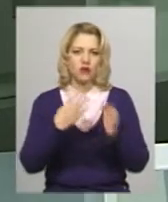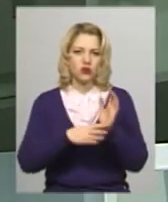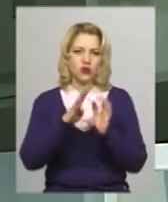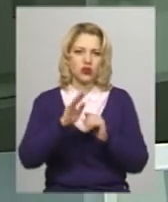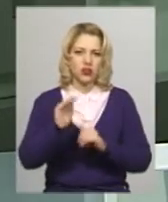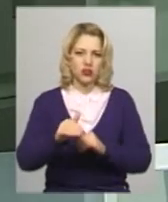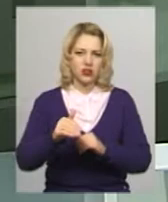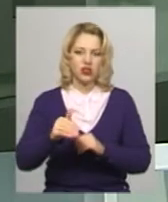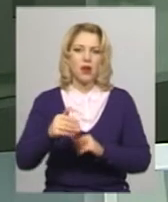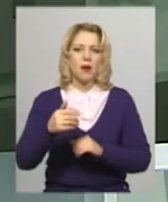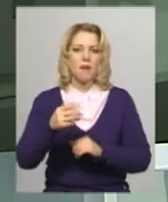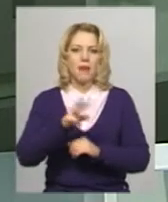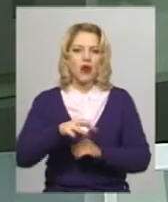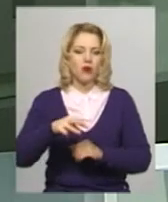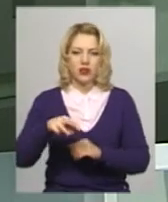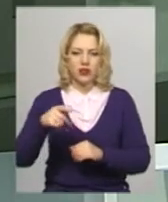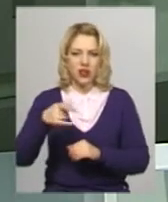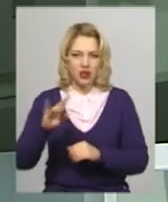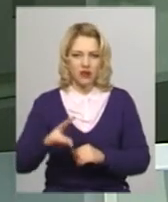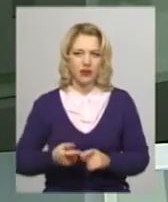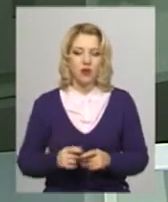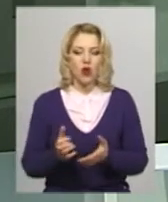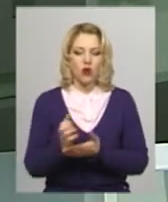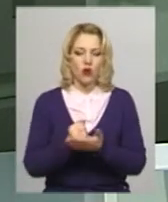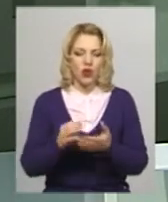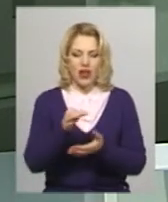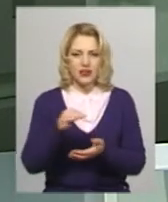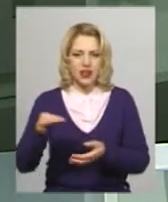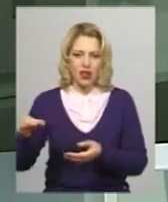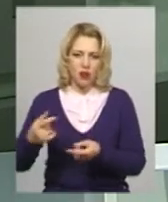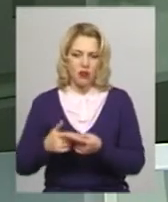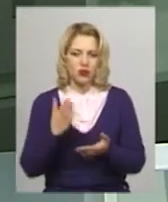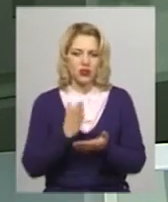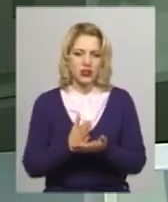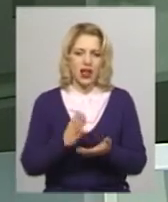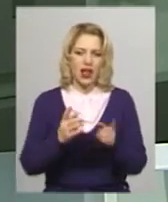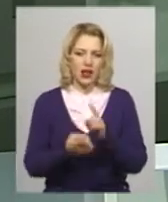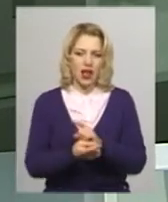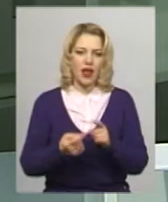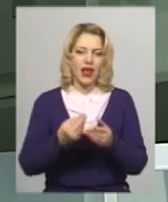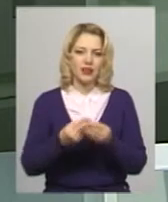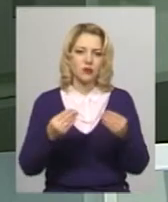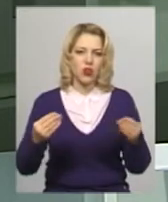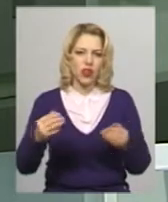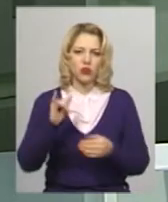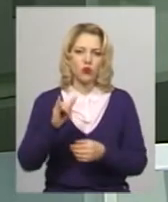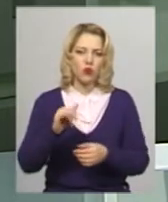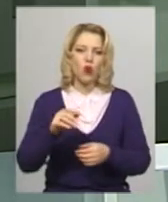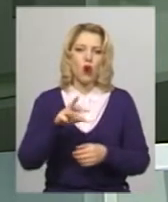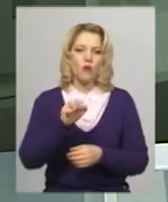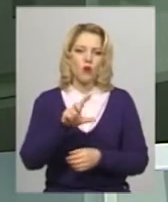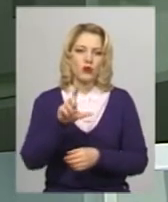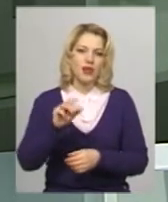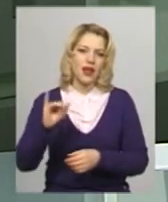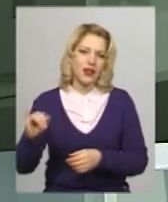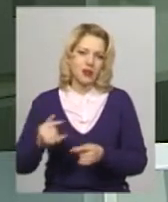Колекція монет Національного банку України стала експонатом місяця у Хмельницькому обласному краєзнавчому музеї. Про